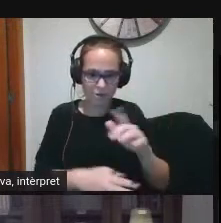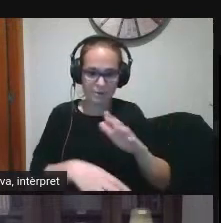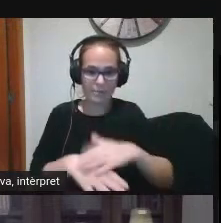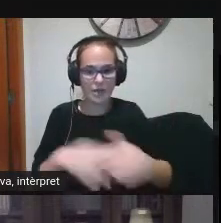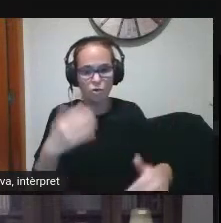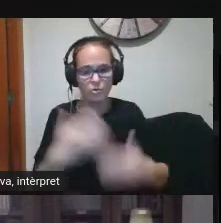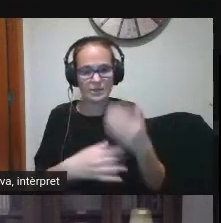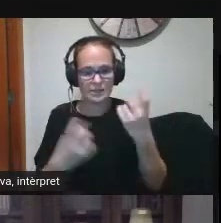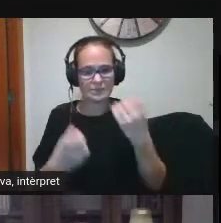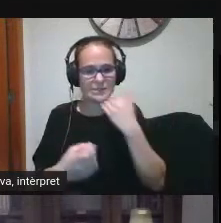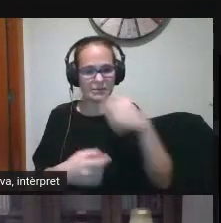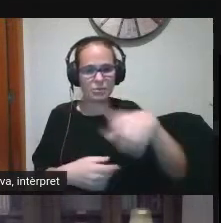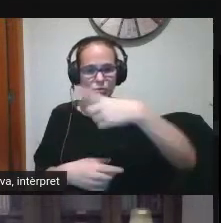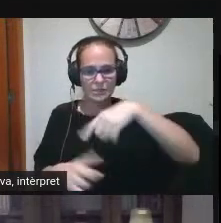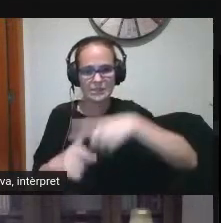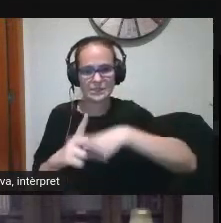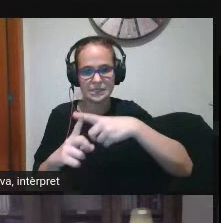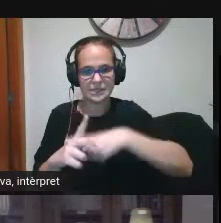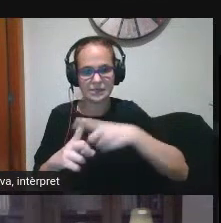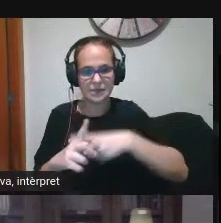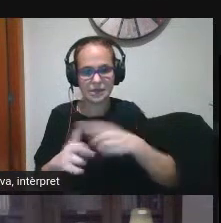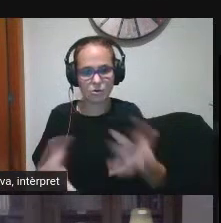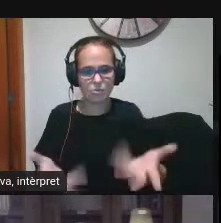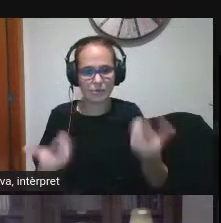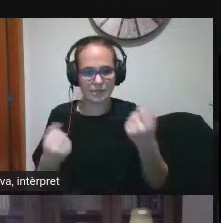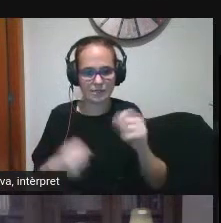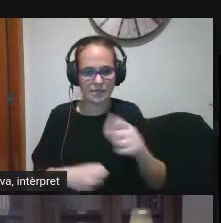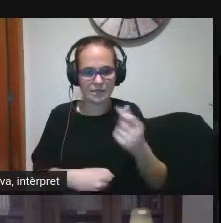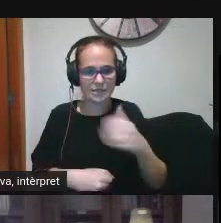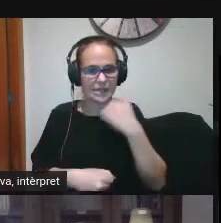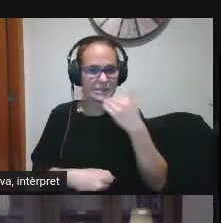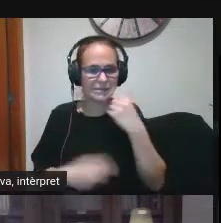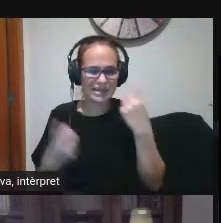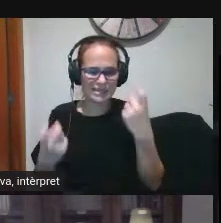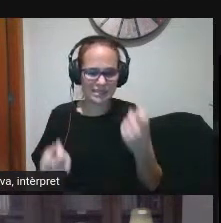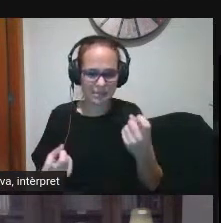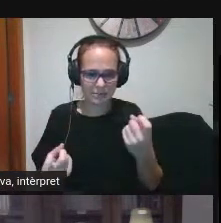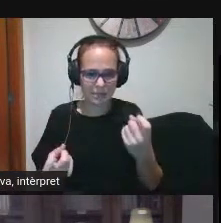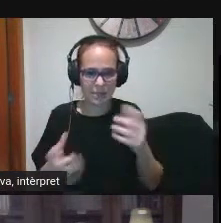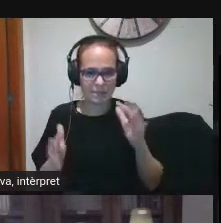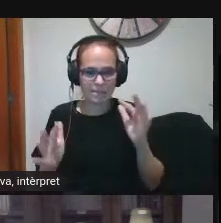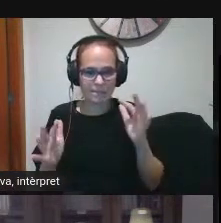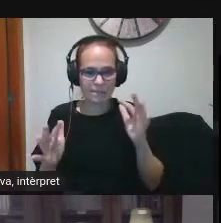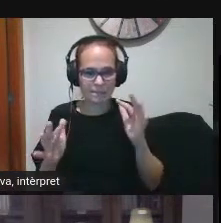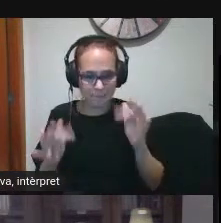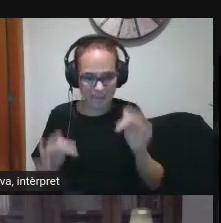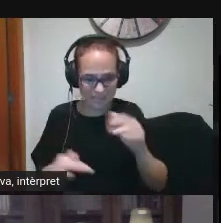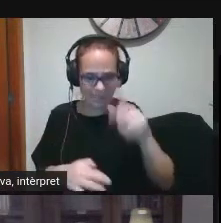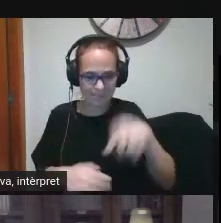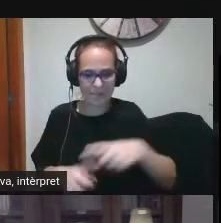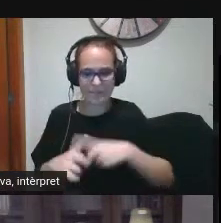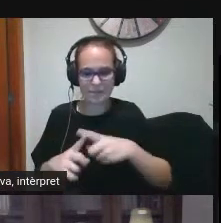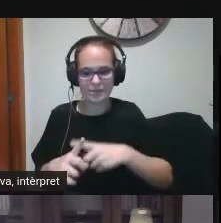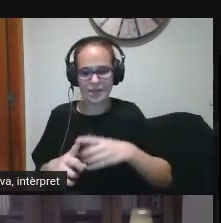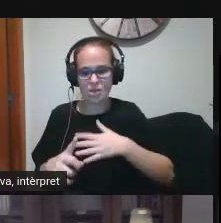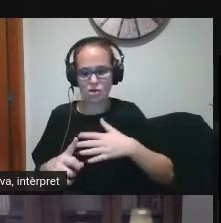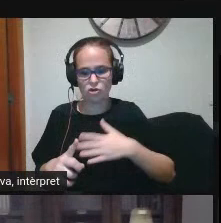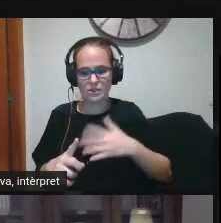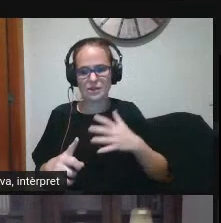el vostre nivell de competència digital i quin és el nostre nivell i quin és el nivell dels centres